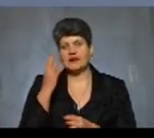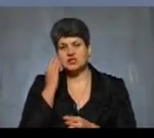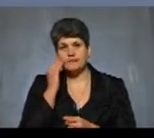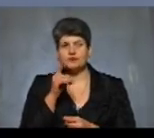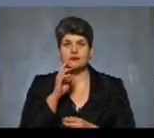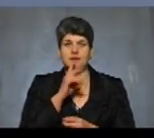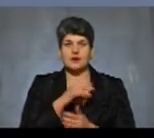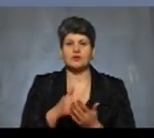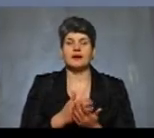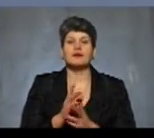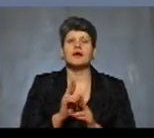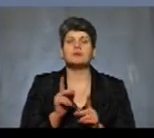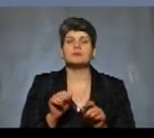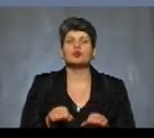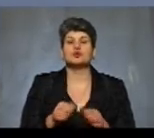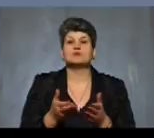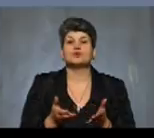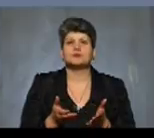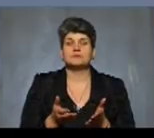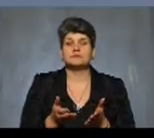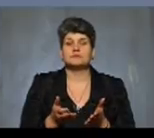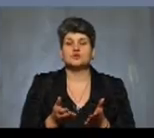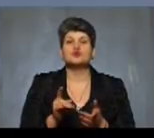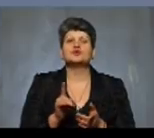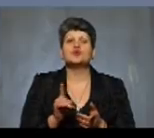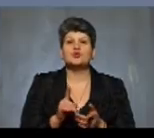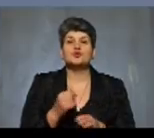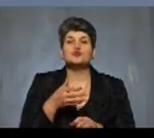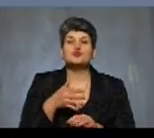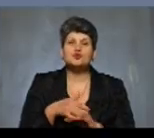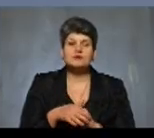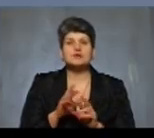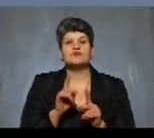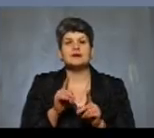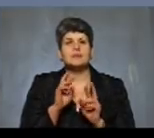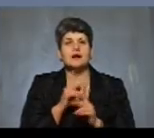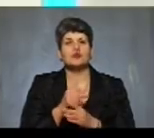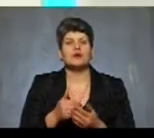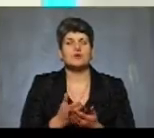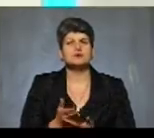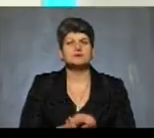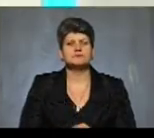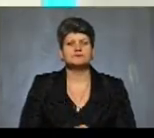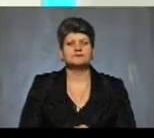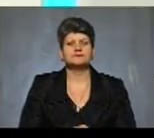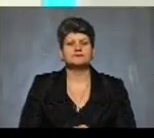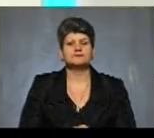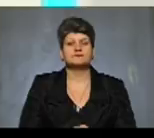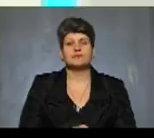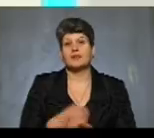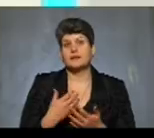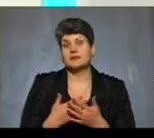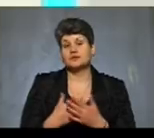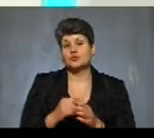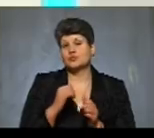неналежної якості. Як ми можемо з чого зрозуміти, що вони неналежної якості? Ну, напевно, собі кожен